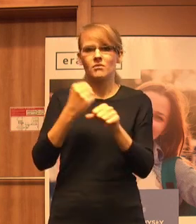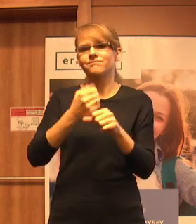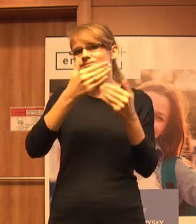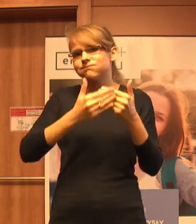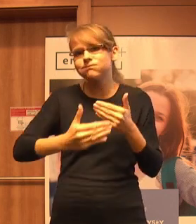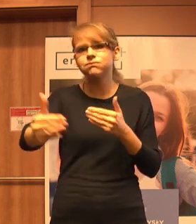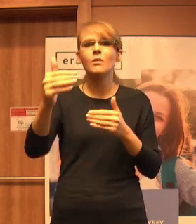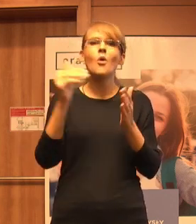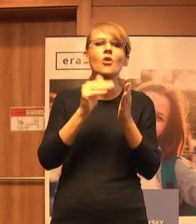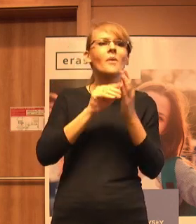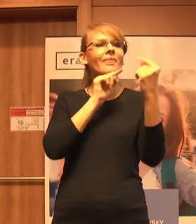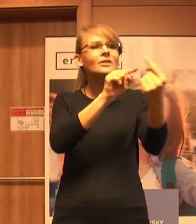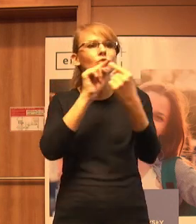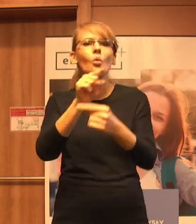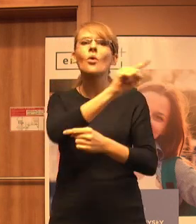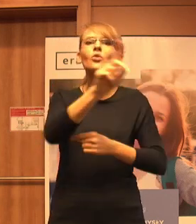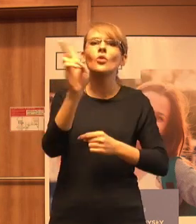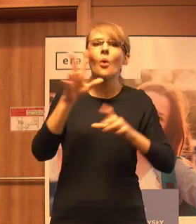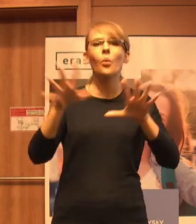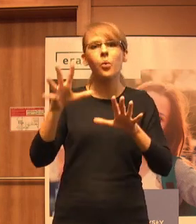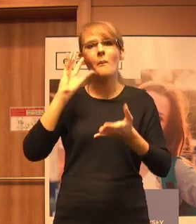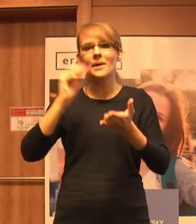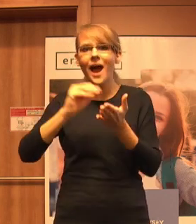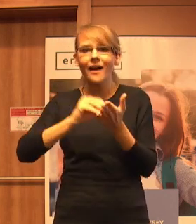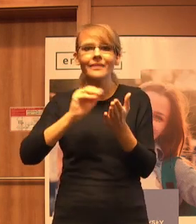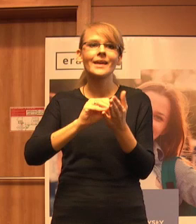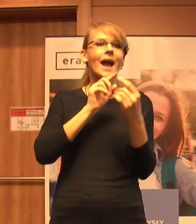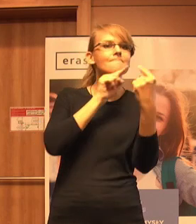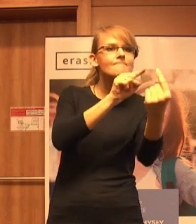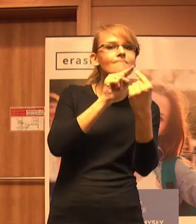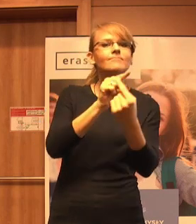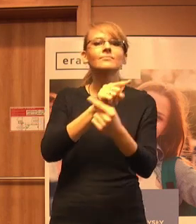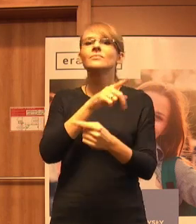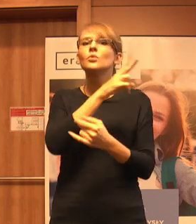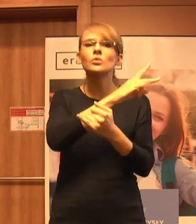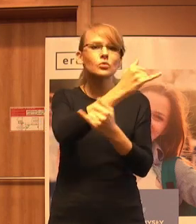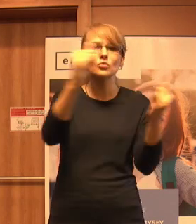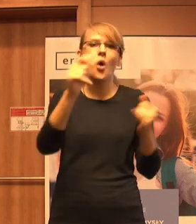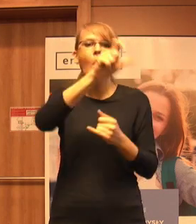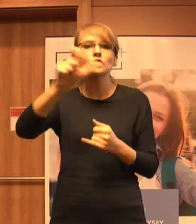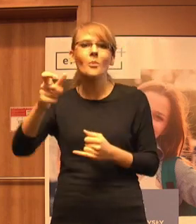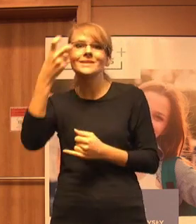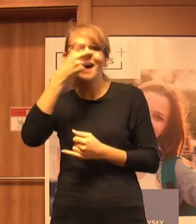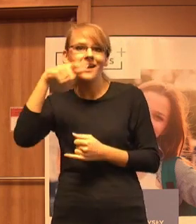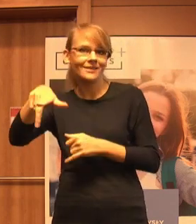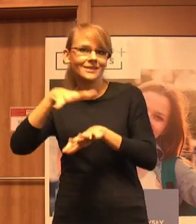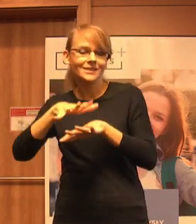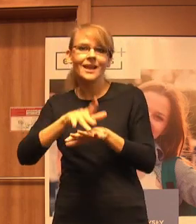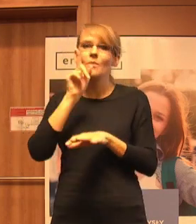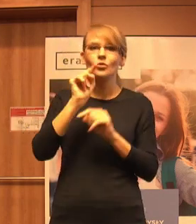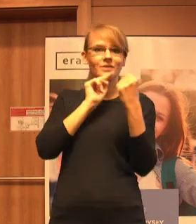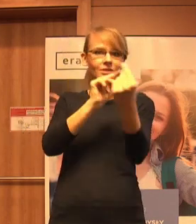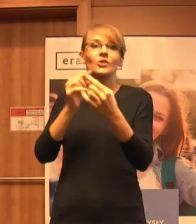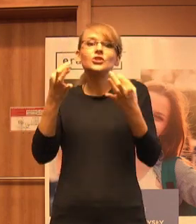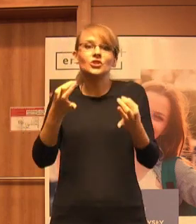dyskusja praktyków i różnych interesariuszy tego systemu. Więc dzisiaj dyskutujemy nad